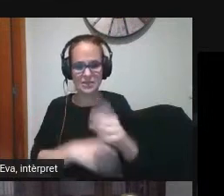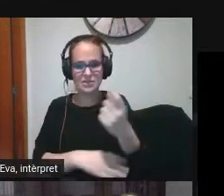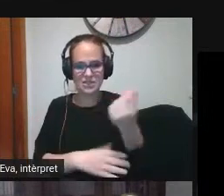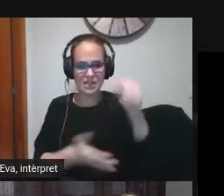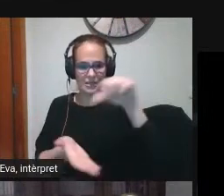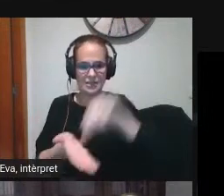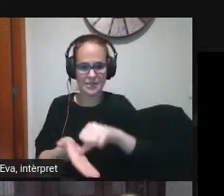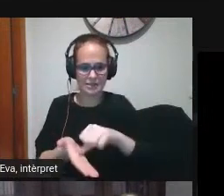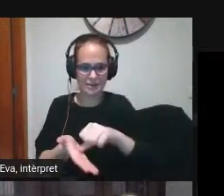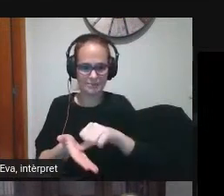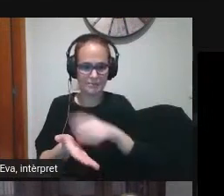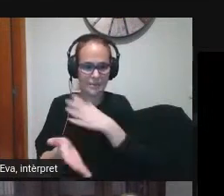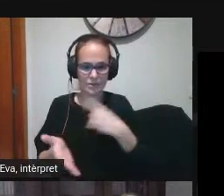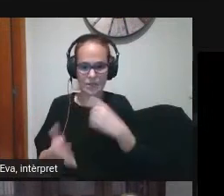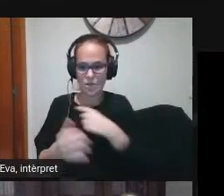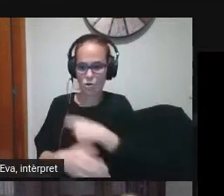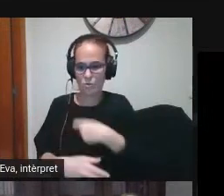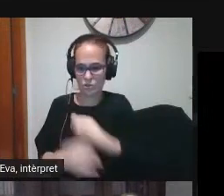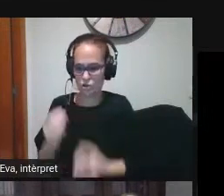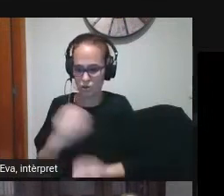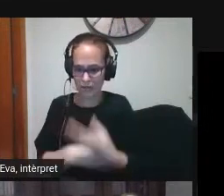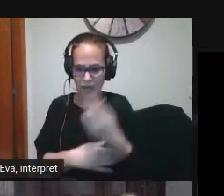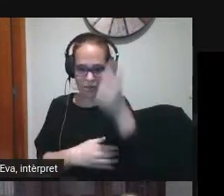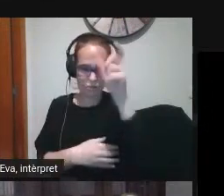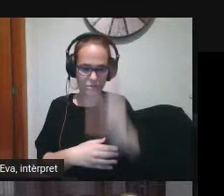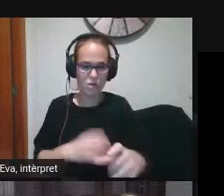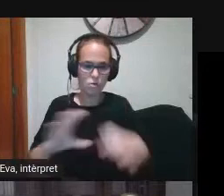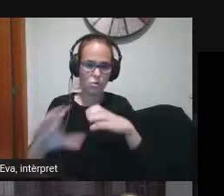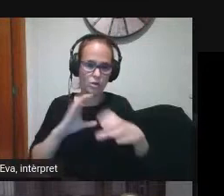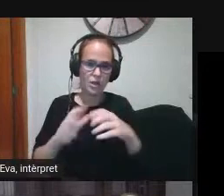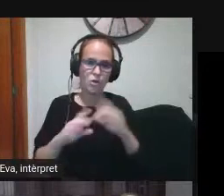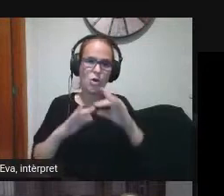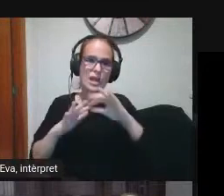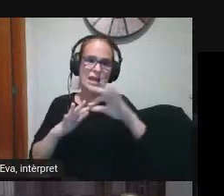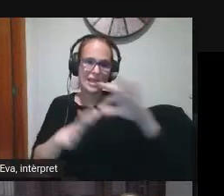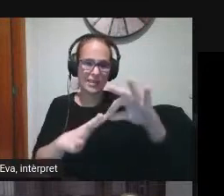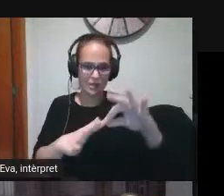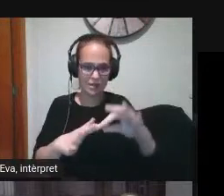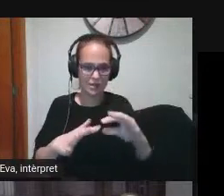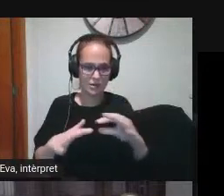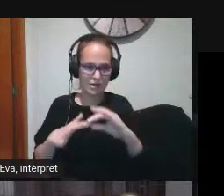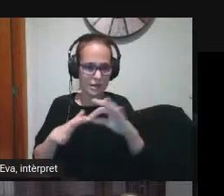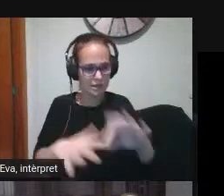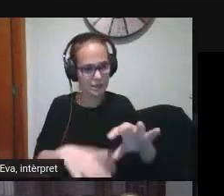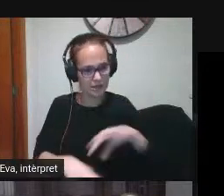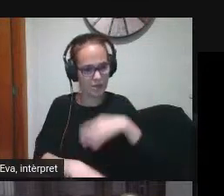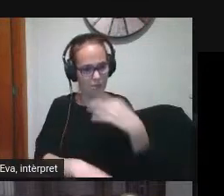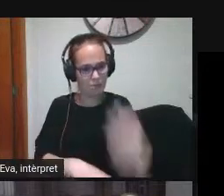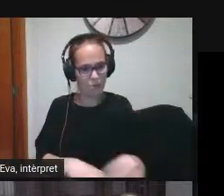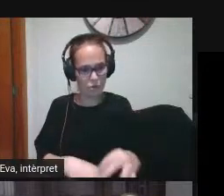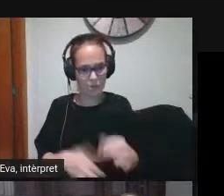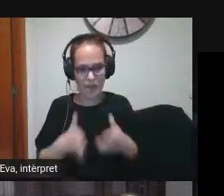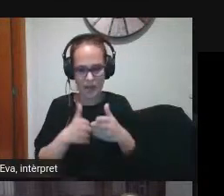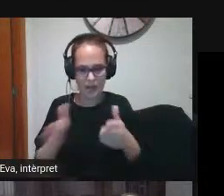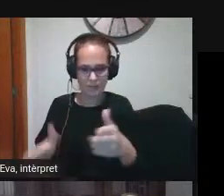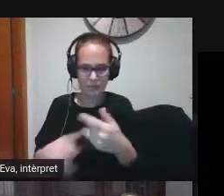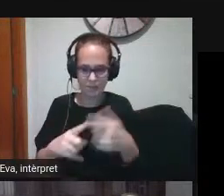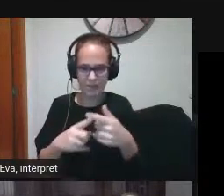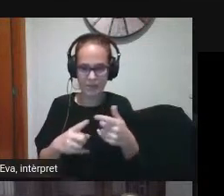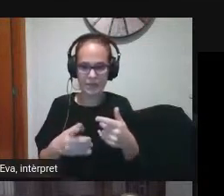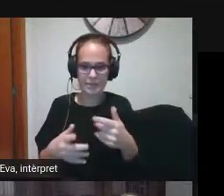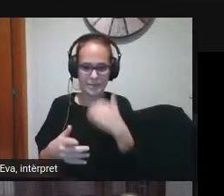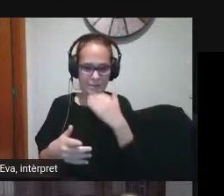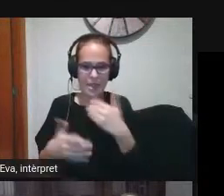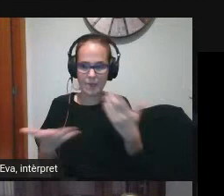crear una comissió i un coordinador que pugui liderar aquest camí que no sigui el camí d'inèrcia que ens porta i no sabem ben bé on anar sinó que nosaltres